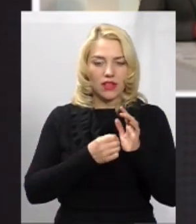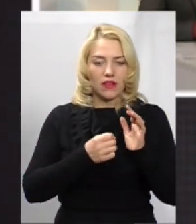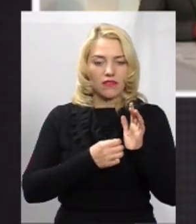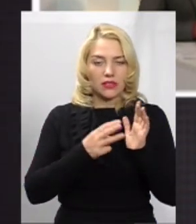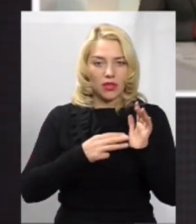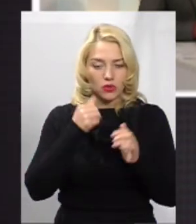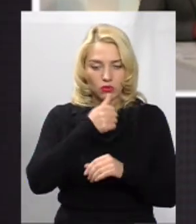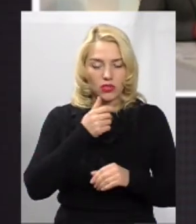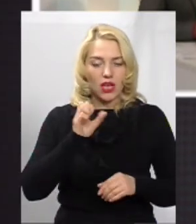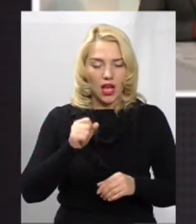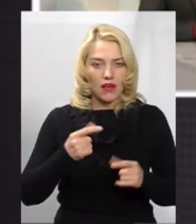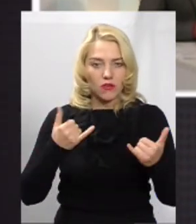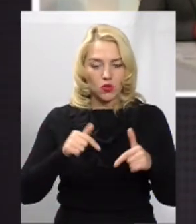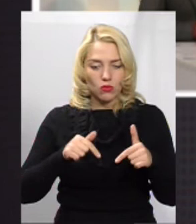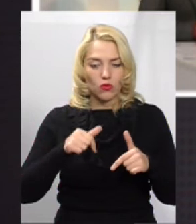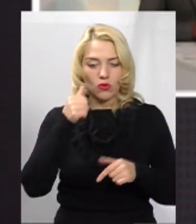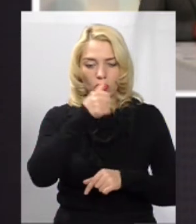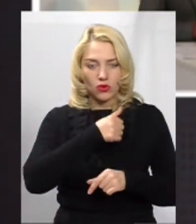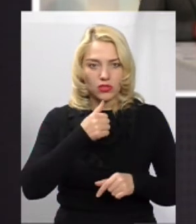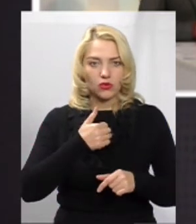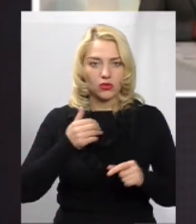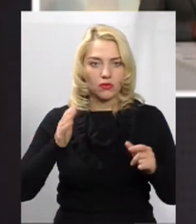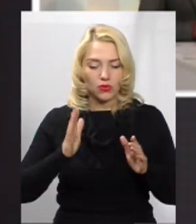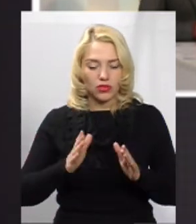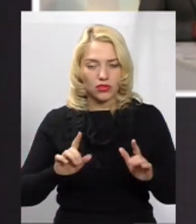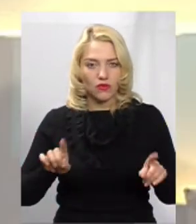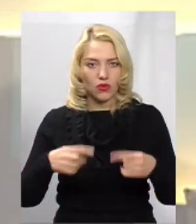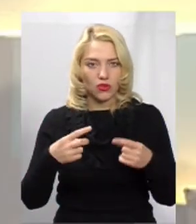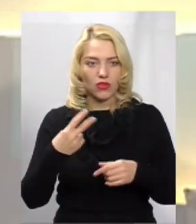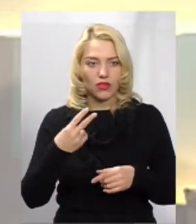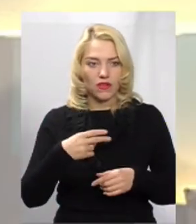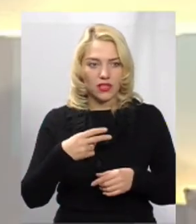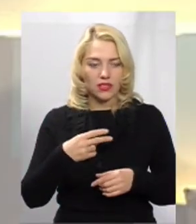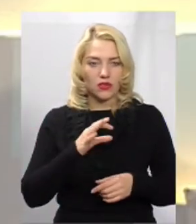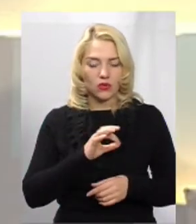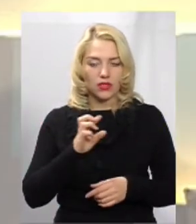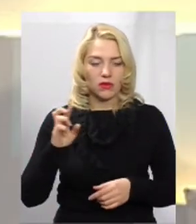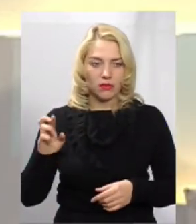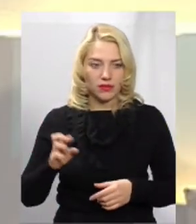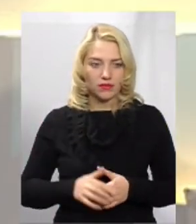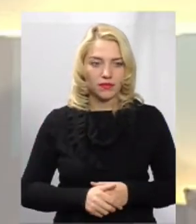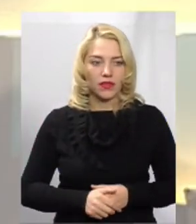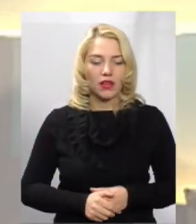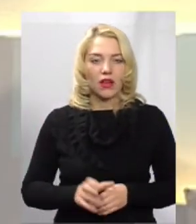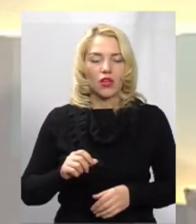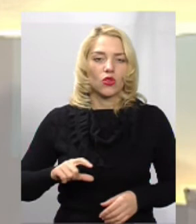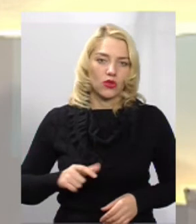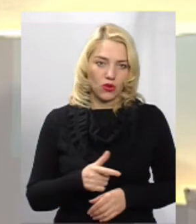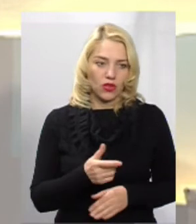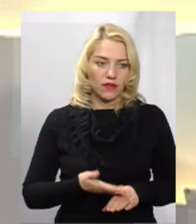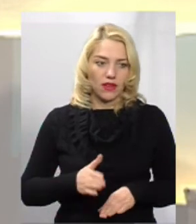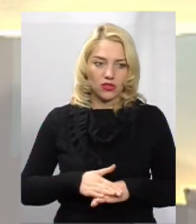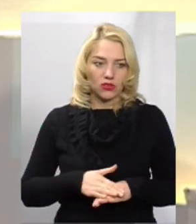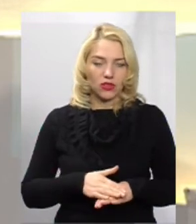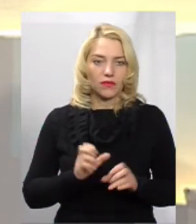очікуємо створення десь 20 ОСВБ. Про дороги. Про дороги важко,